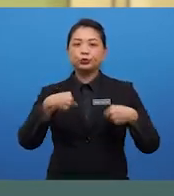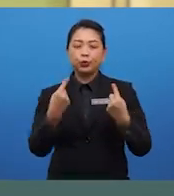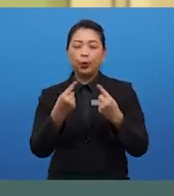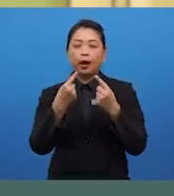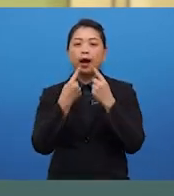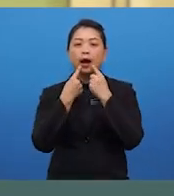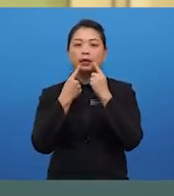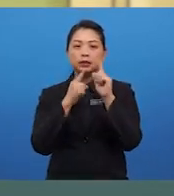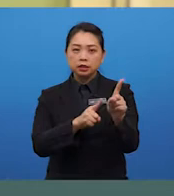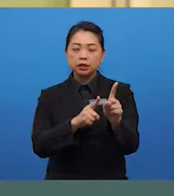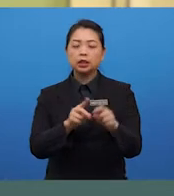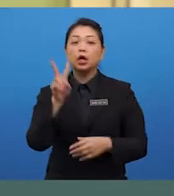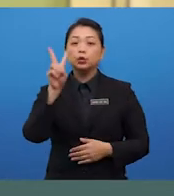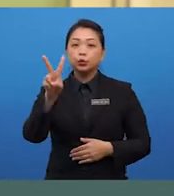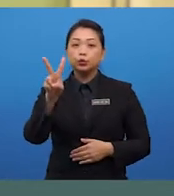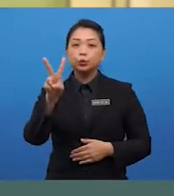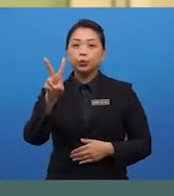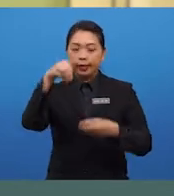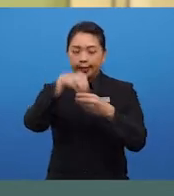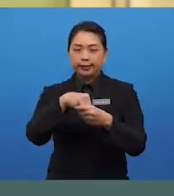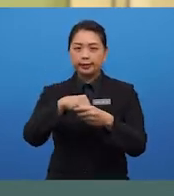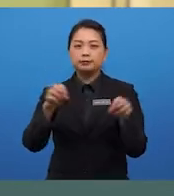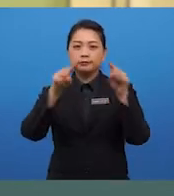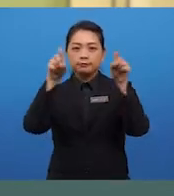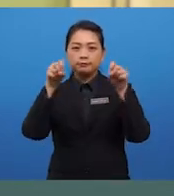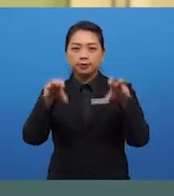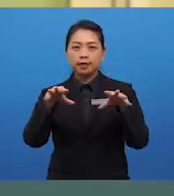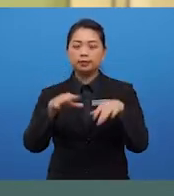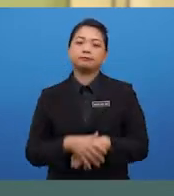answering the two parts in the test.